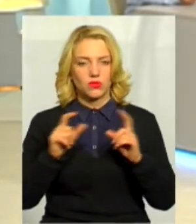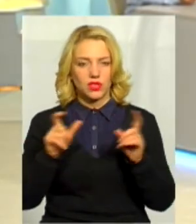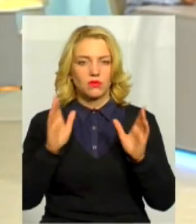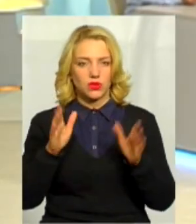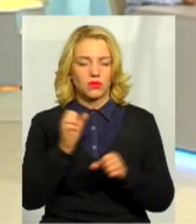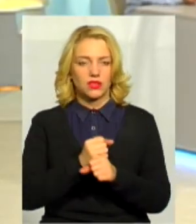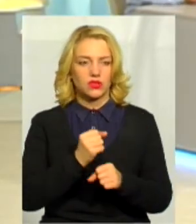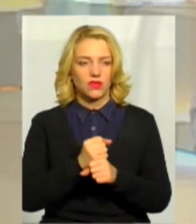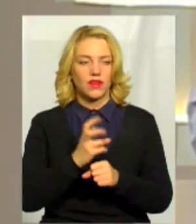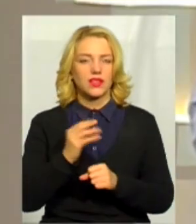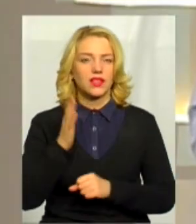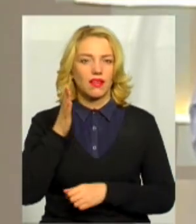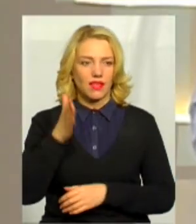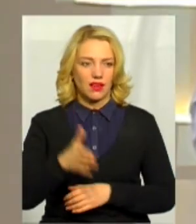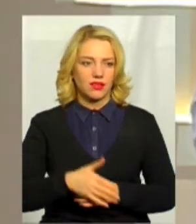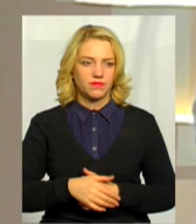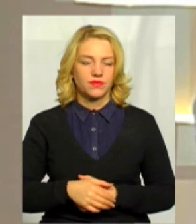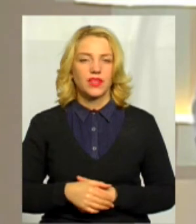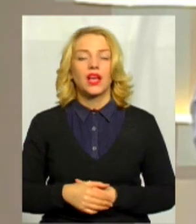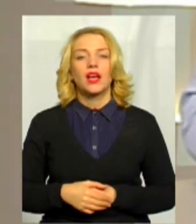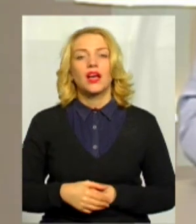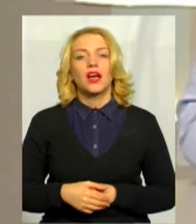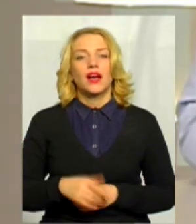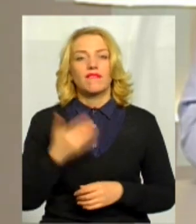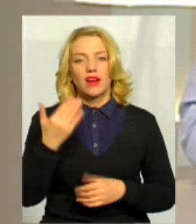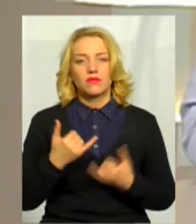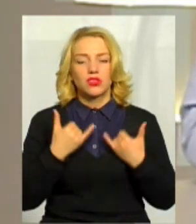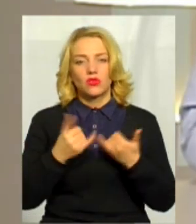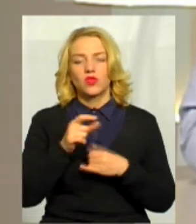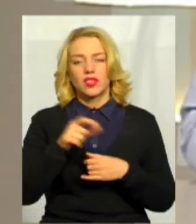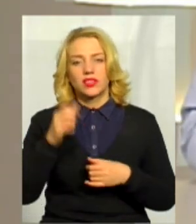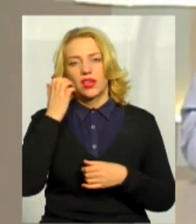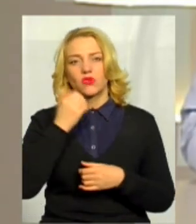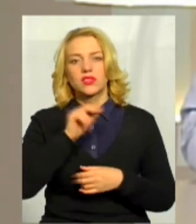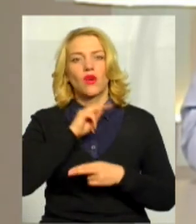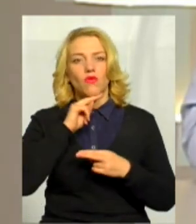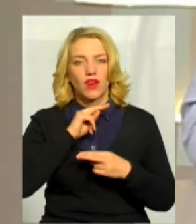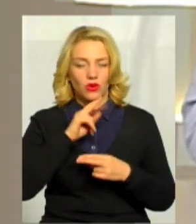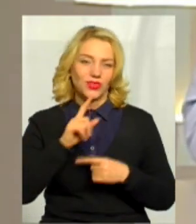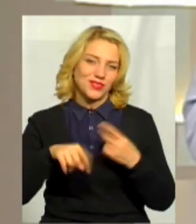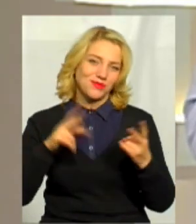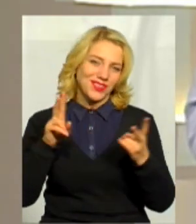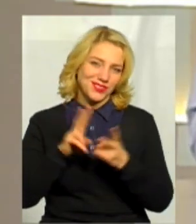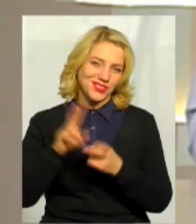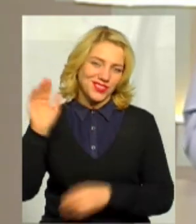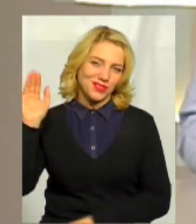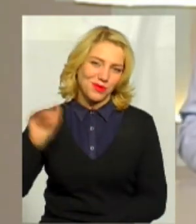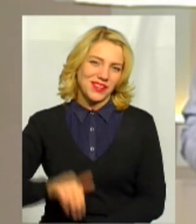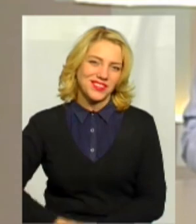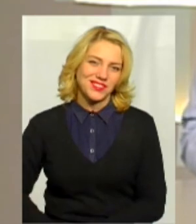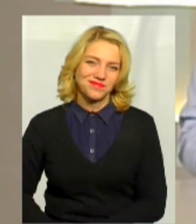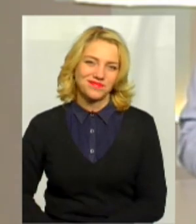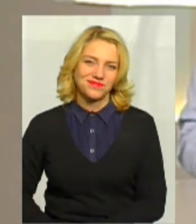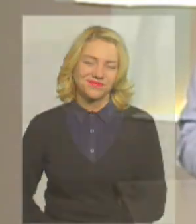працювати. І надалі вам, шановні глядачі, дякую за увагу. І до зустрічі у наступній темі дня.